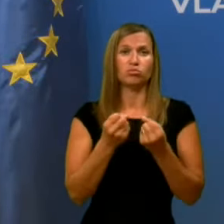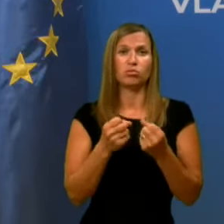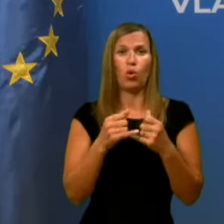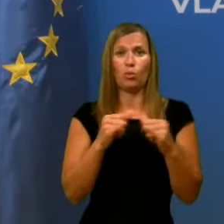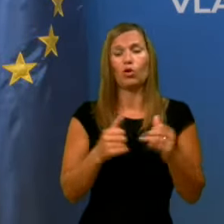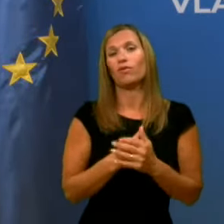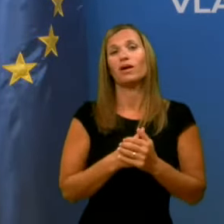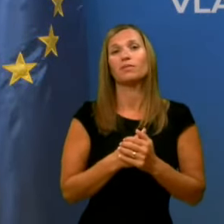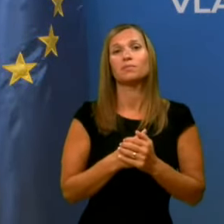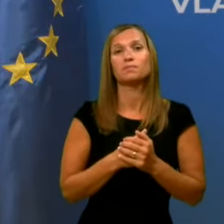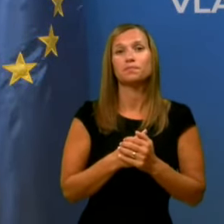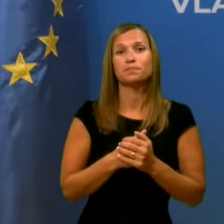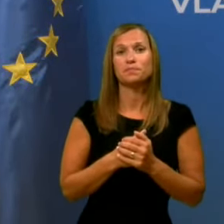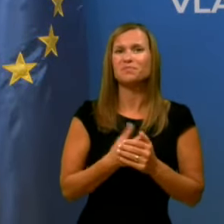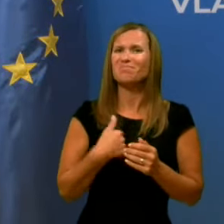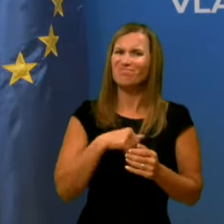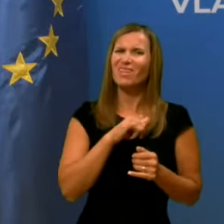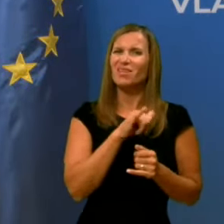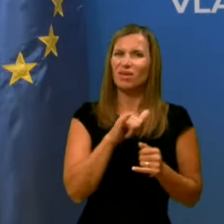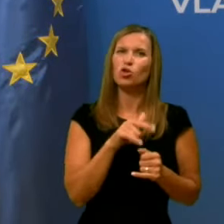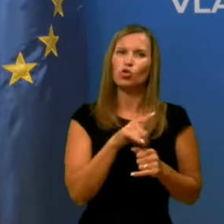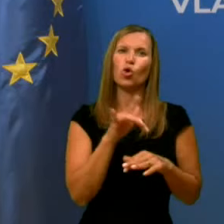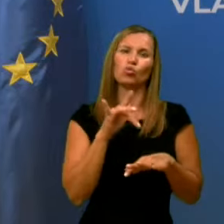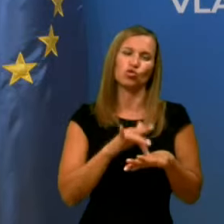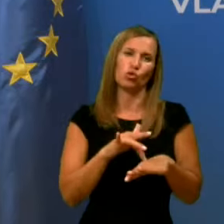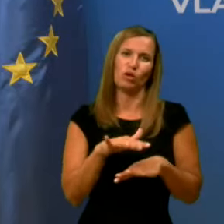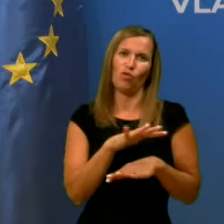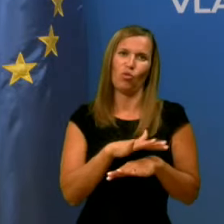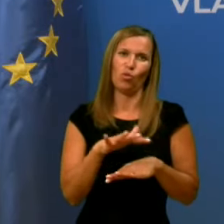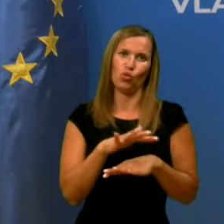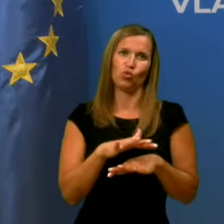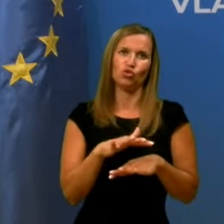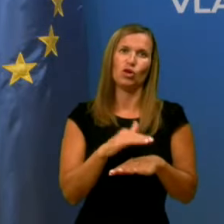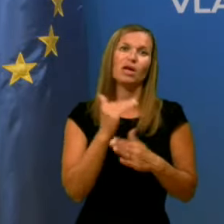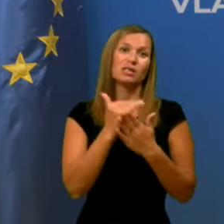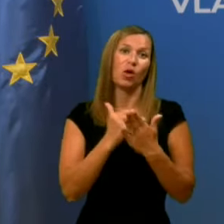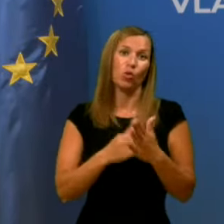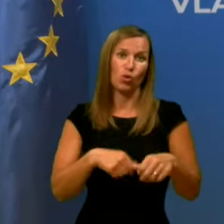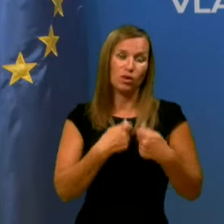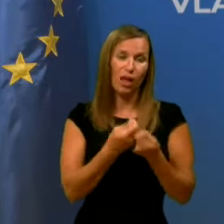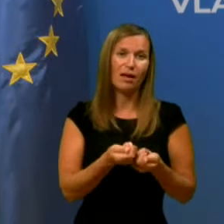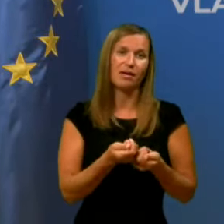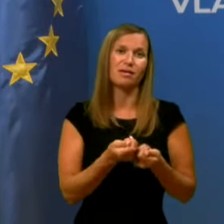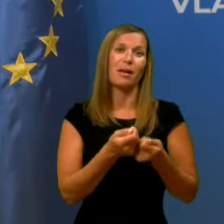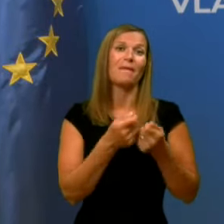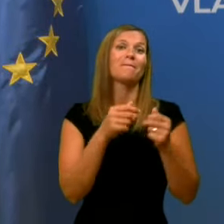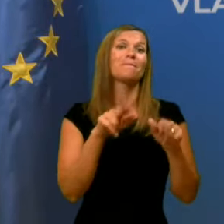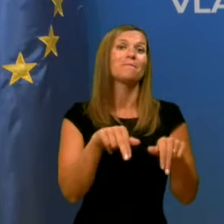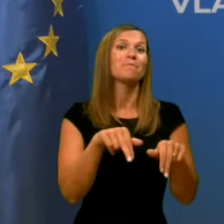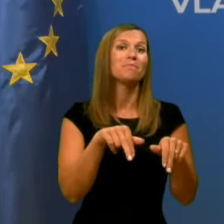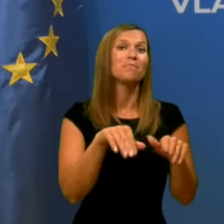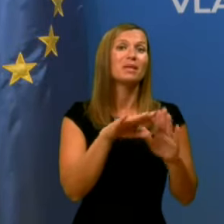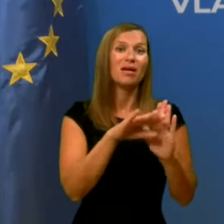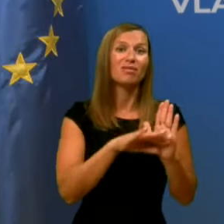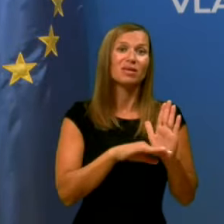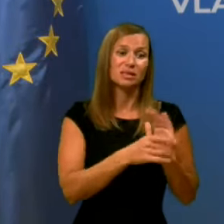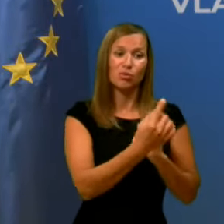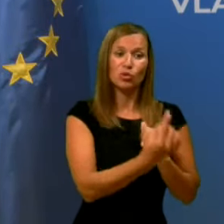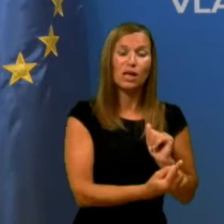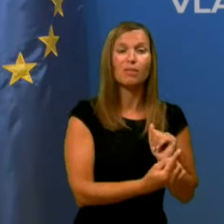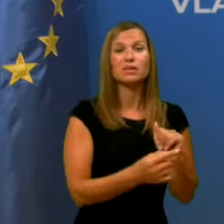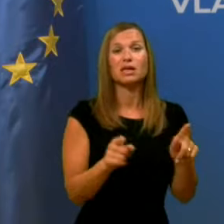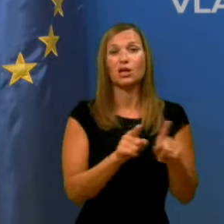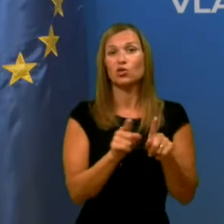Vedno smo na zelo občutljivem področju zakonodaje pa pravic posameznega tudi zaposlenega, ko ga